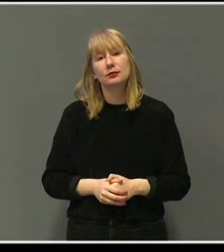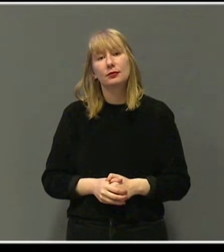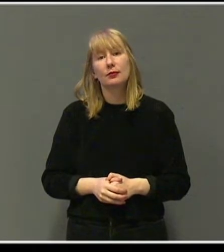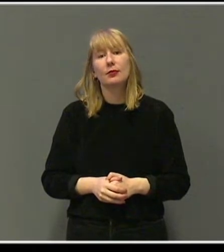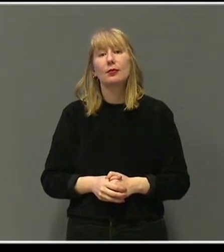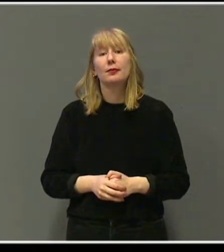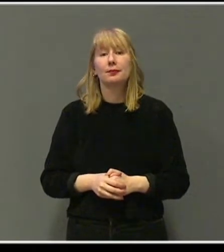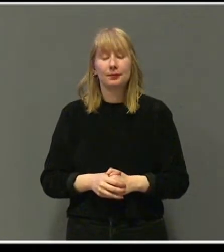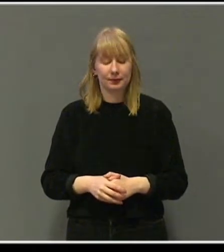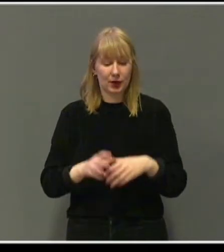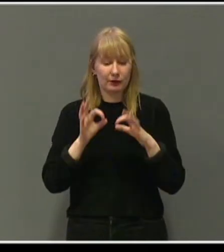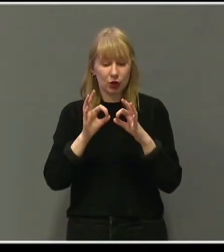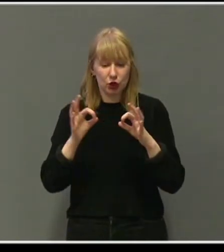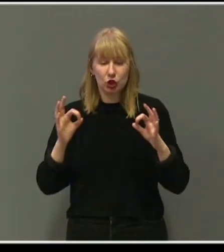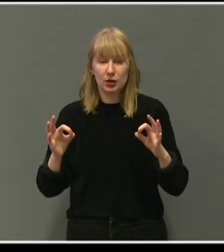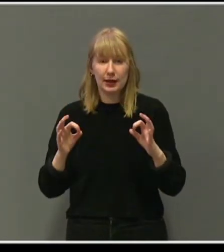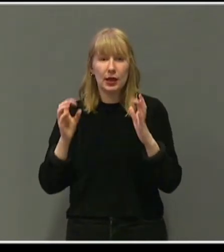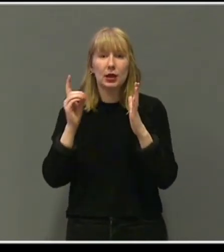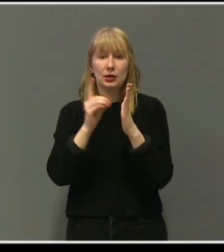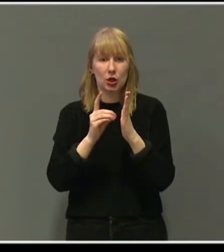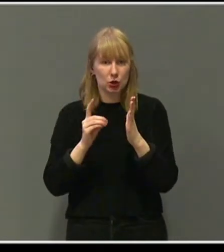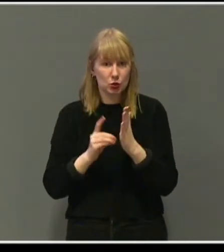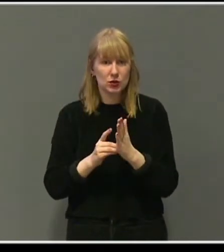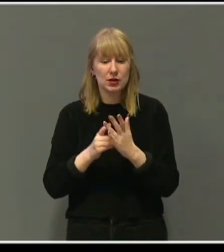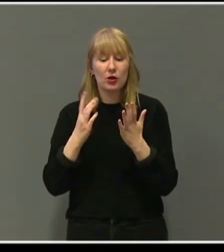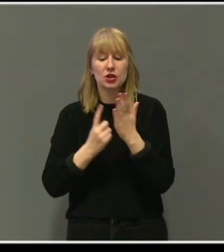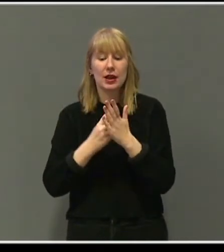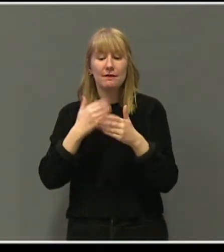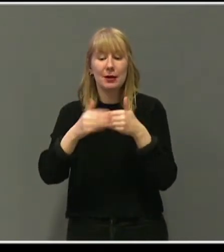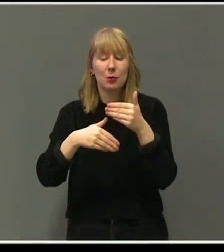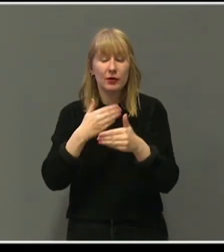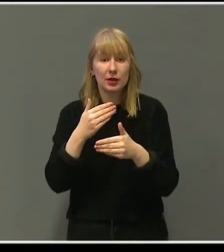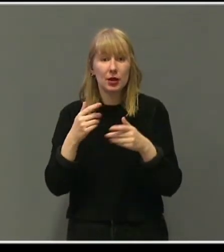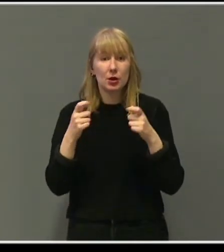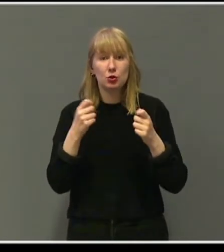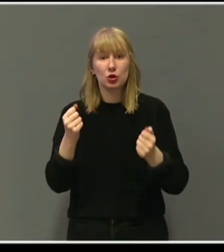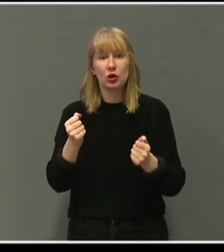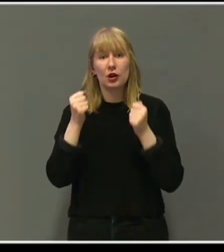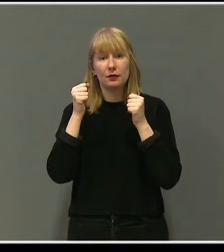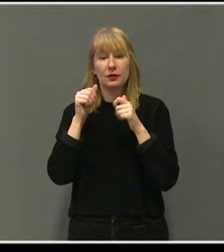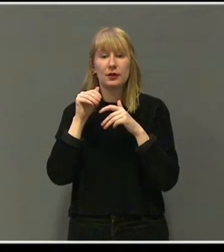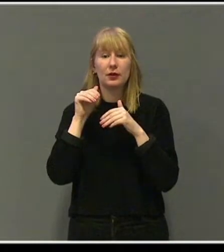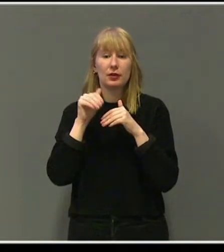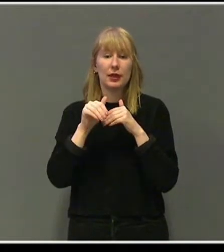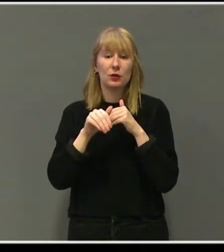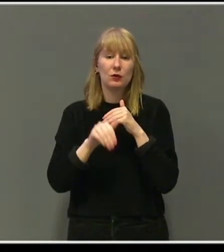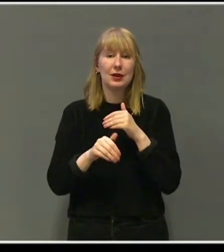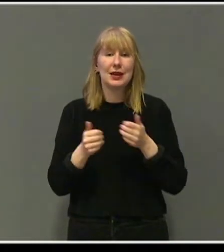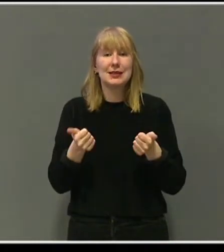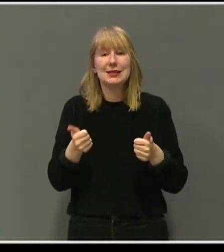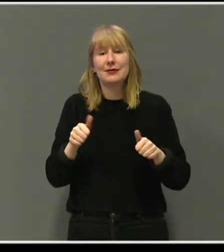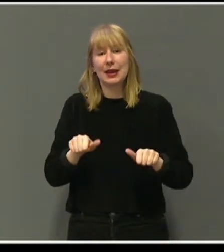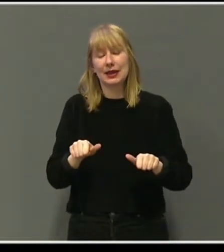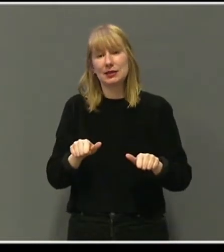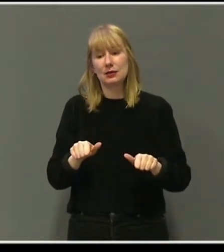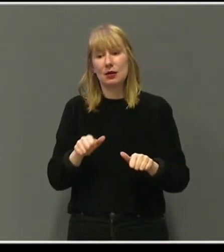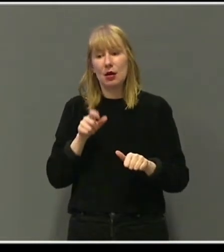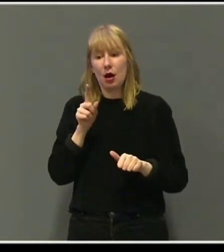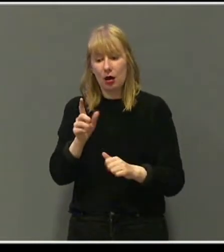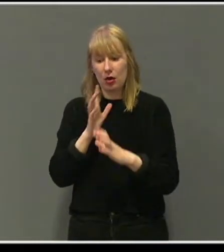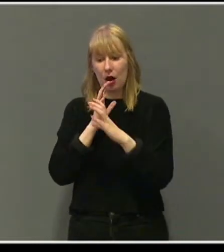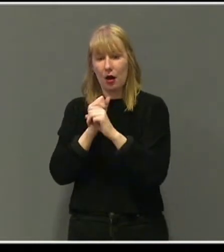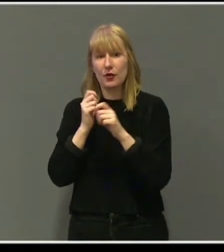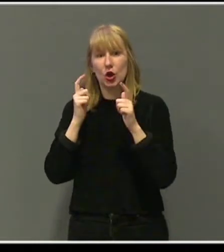Prognosen var klar og godt beskrevet. Muskelkraften ville gradvis vekkes i alle funksjoner. Mats ville være avhengig av